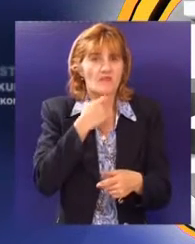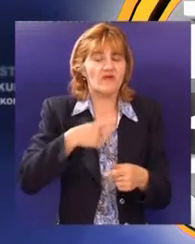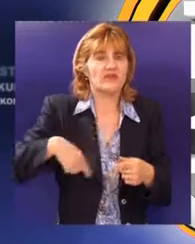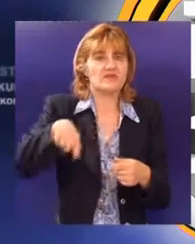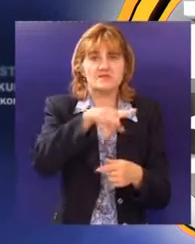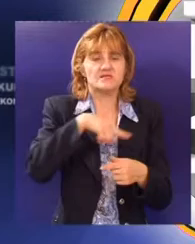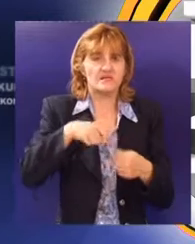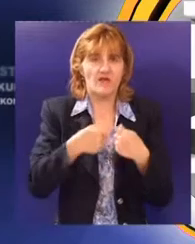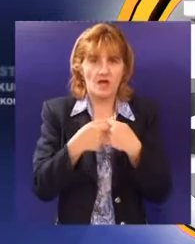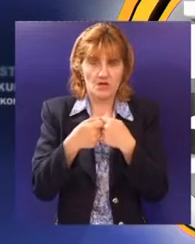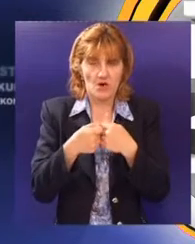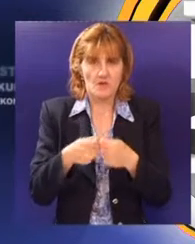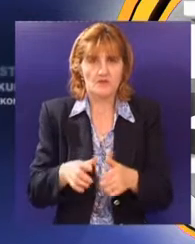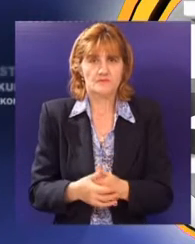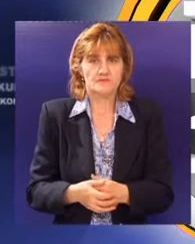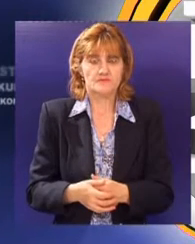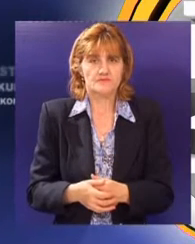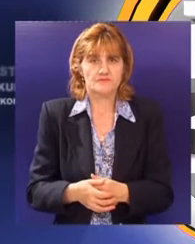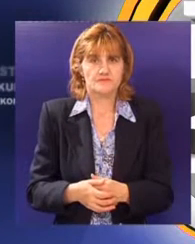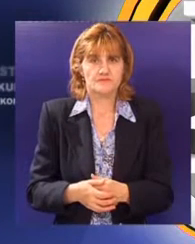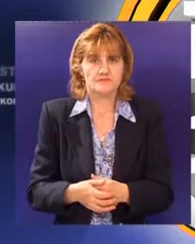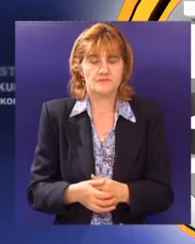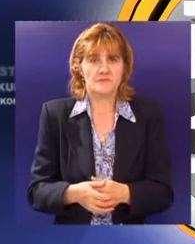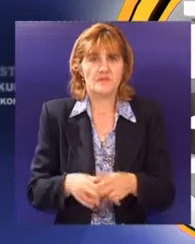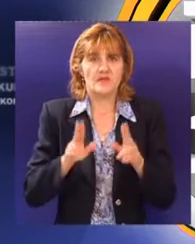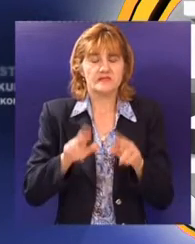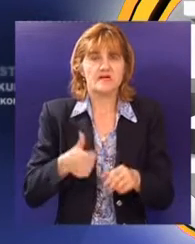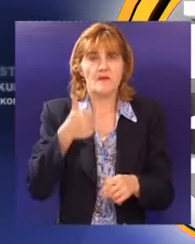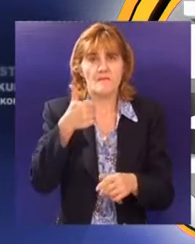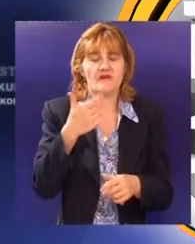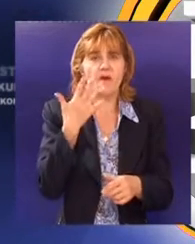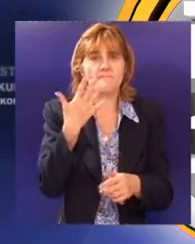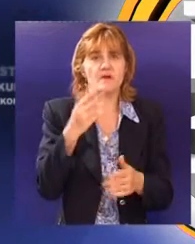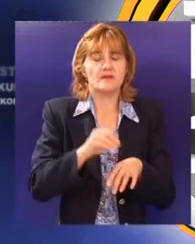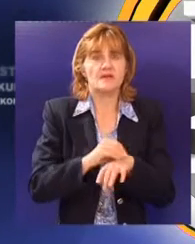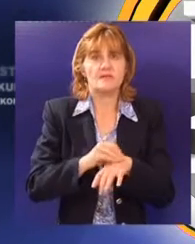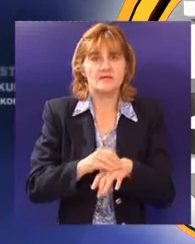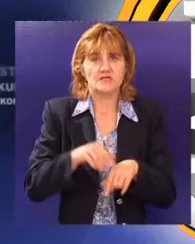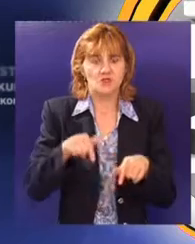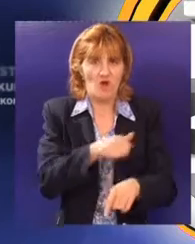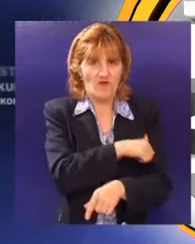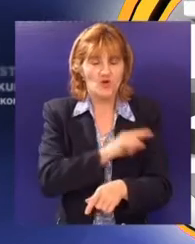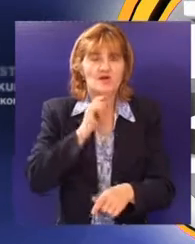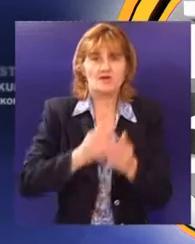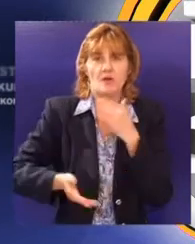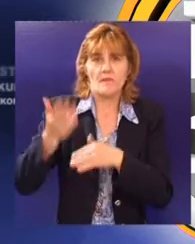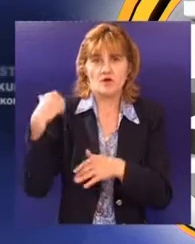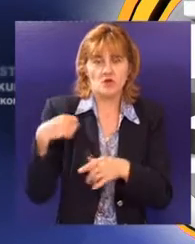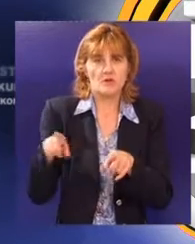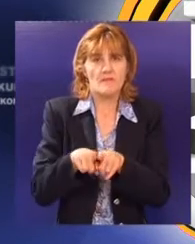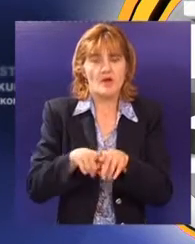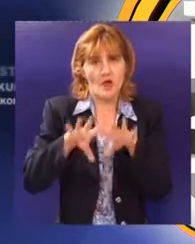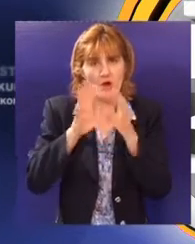u regionalnoj privrednoj komori Subatica. Za prvih pet meseci ove godine i u celoj prošloj godini obavljeno je oko